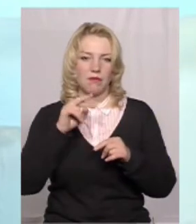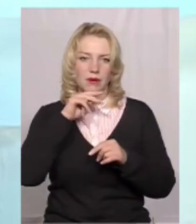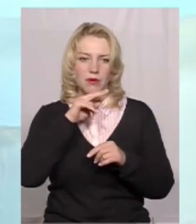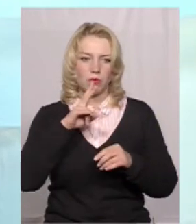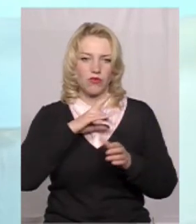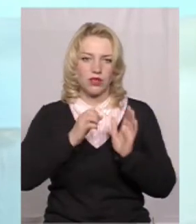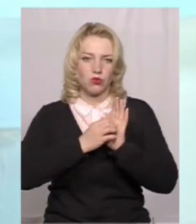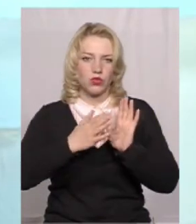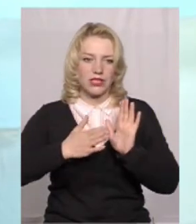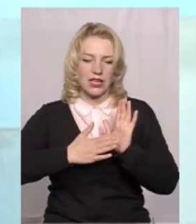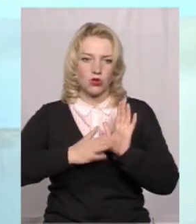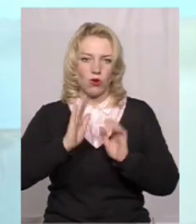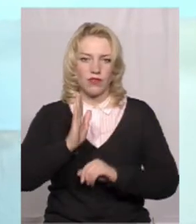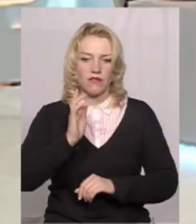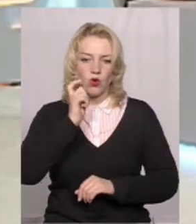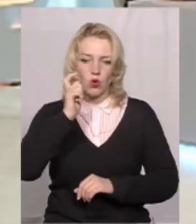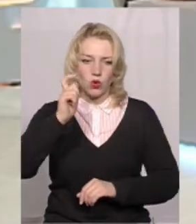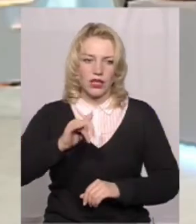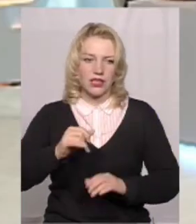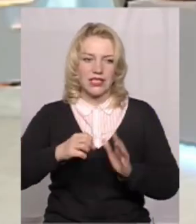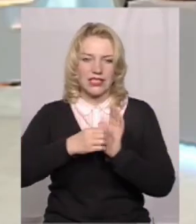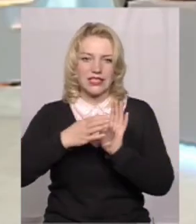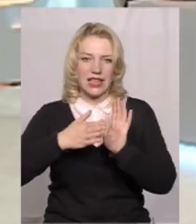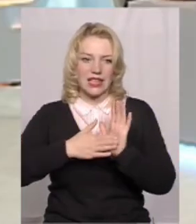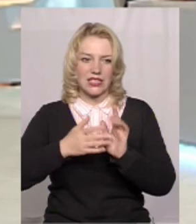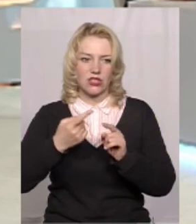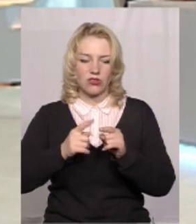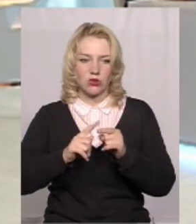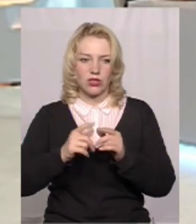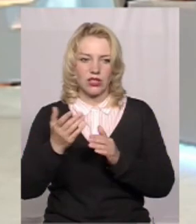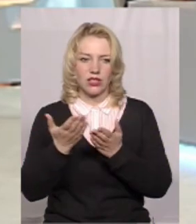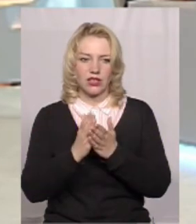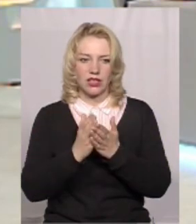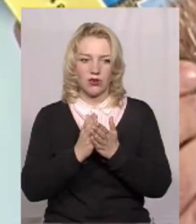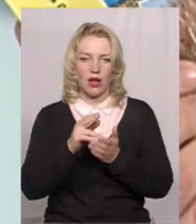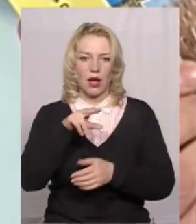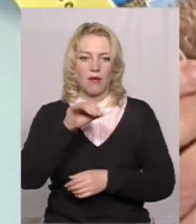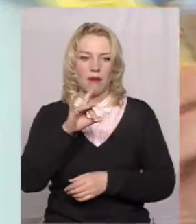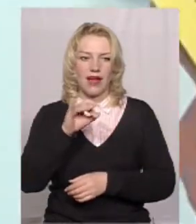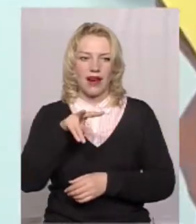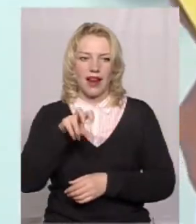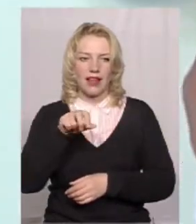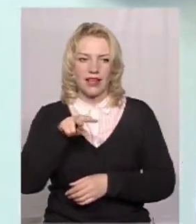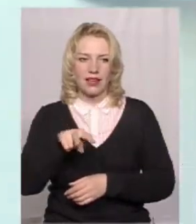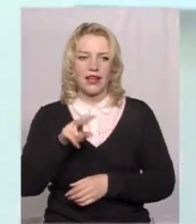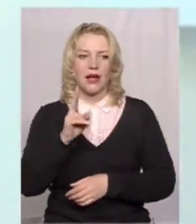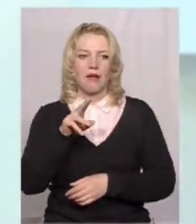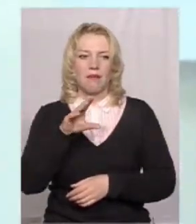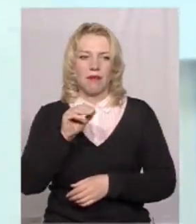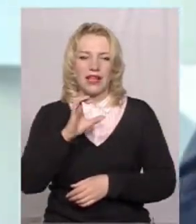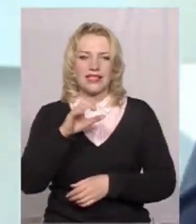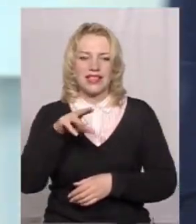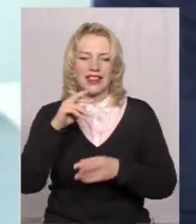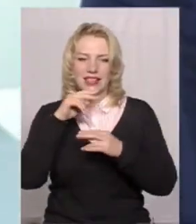повинні бути зареєстровані в Україні і занесені ось до даної книжки. Дана книжка називається «Перелік пестицидів арахемікатів, дозволений до